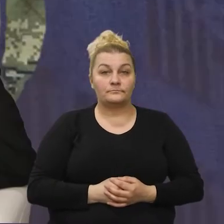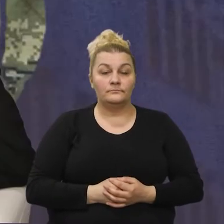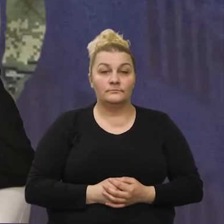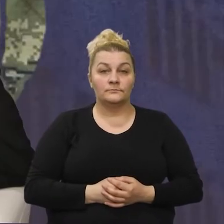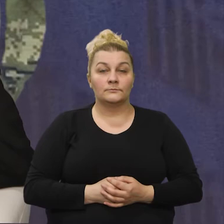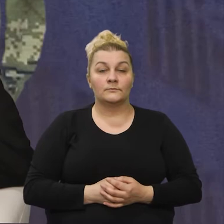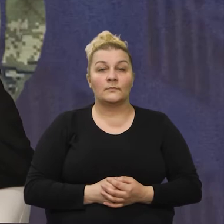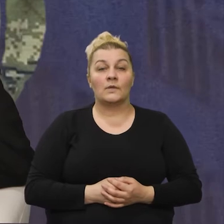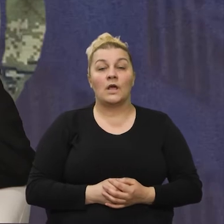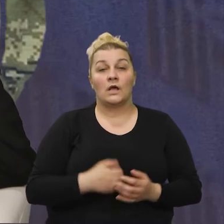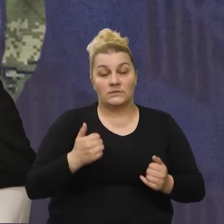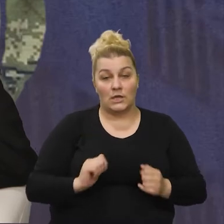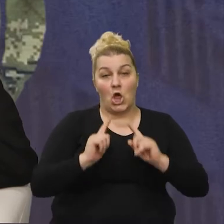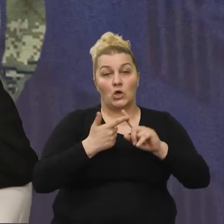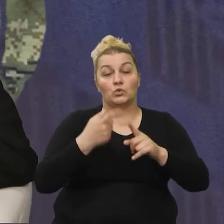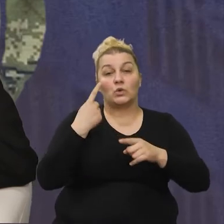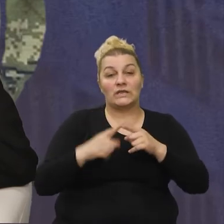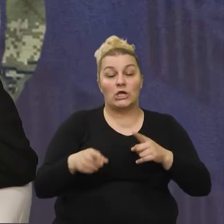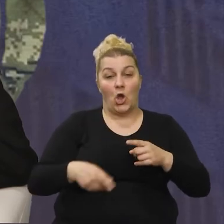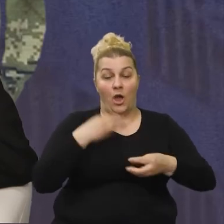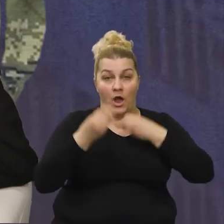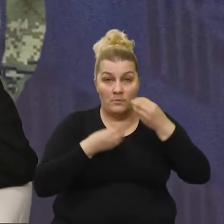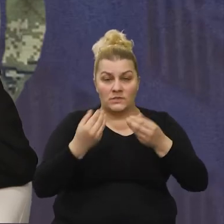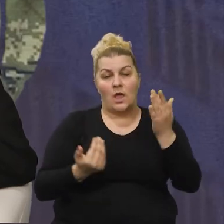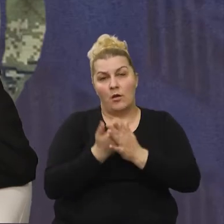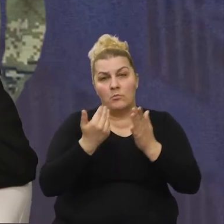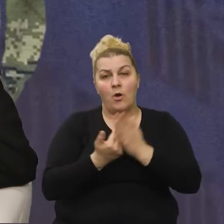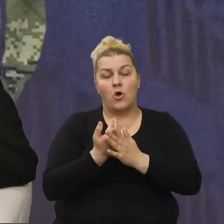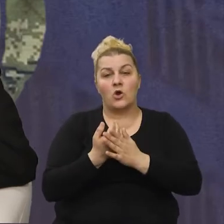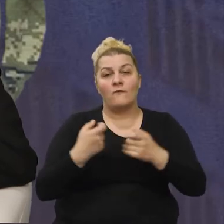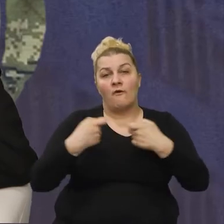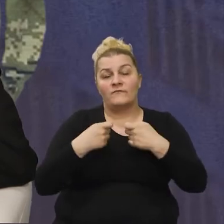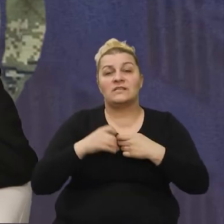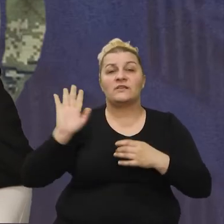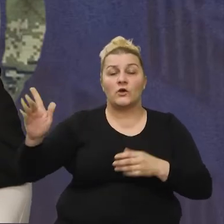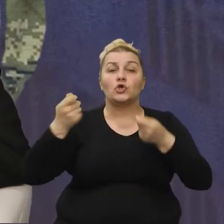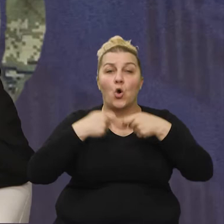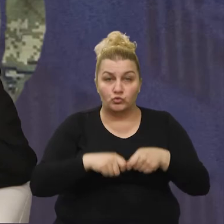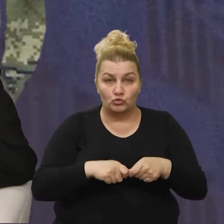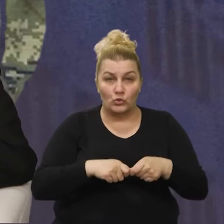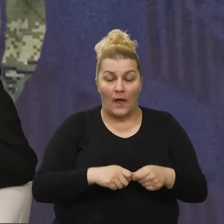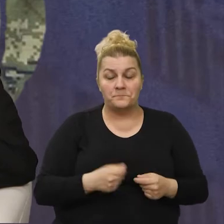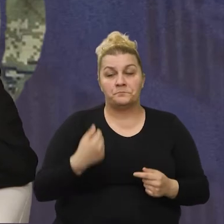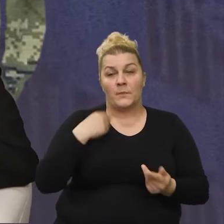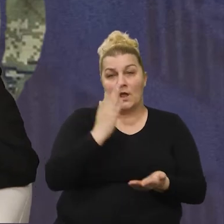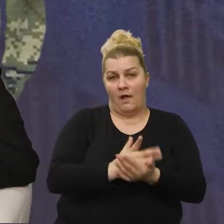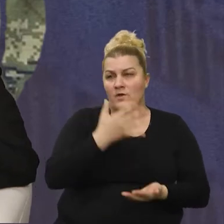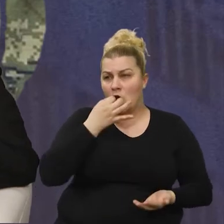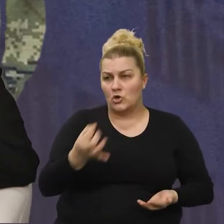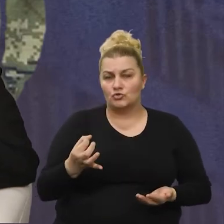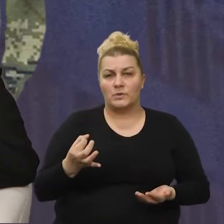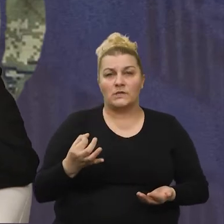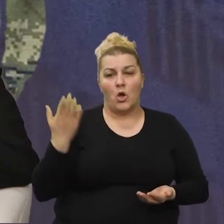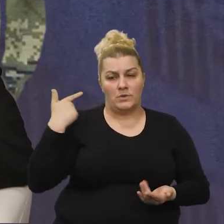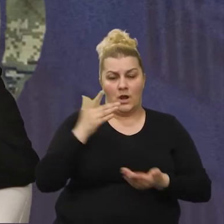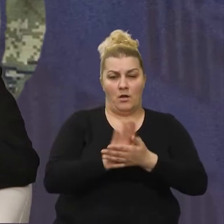gospodine Vraniće, u drugom dijelu emisije opet se vratite na vašu udrugu. Kad sam vas pitao, u pripremi ove